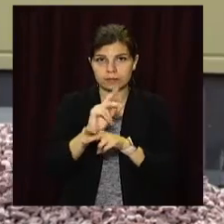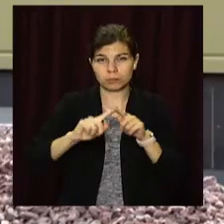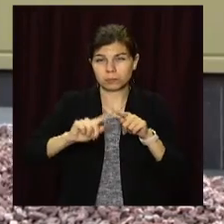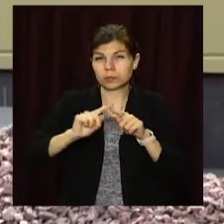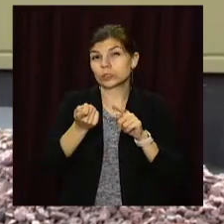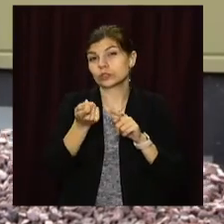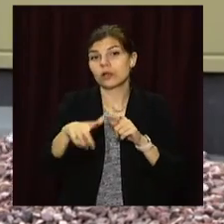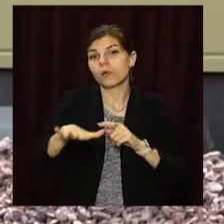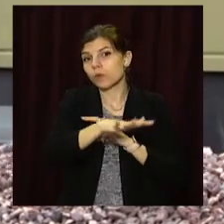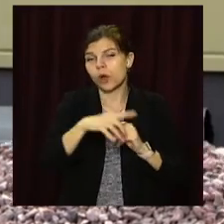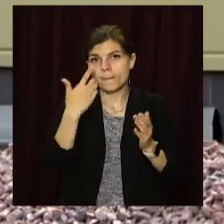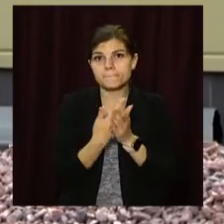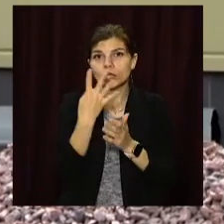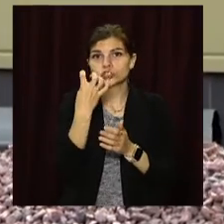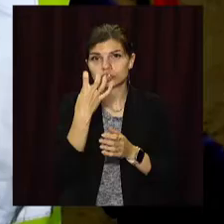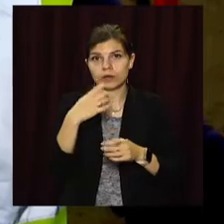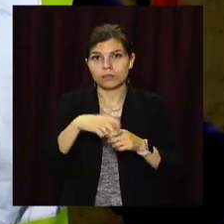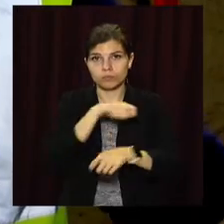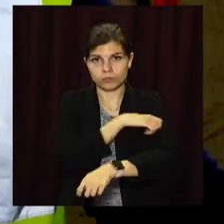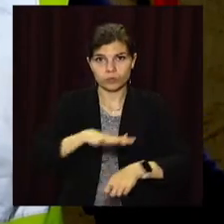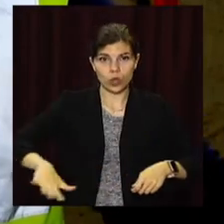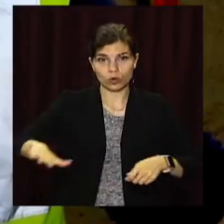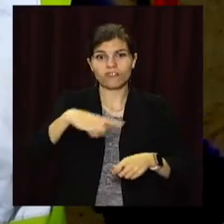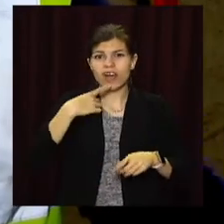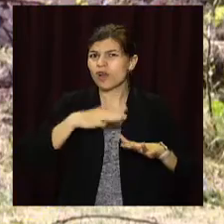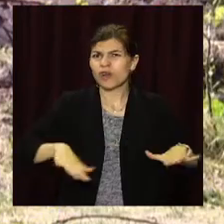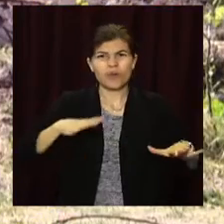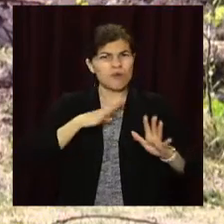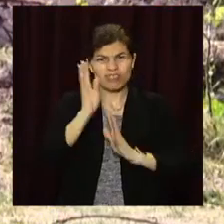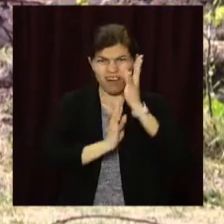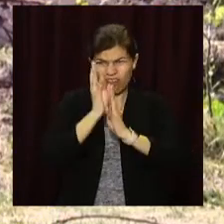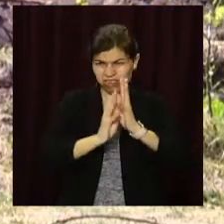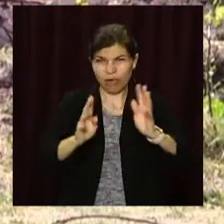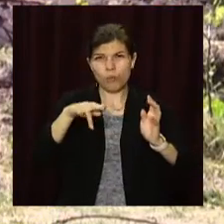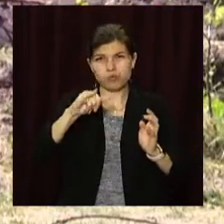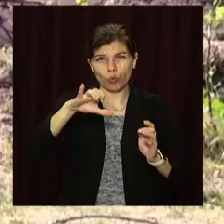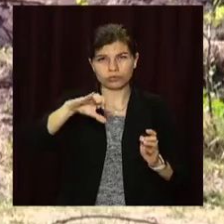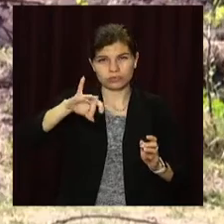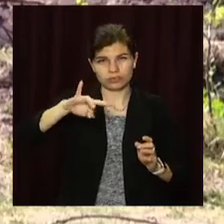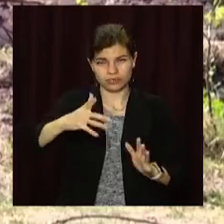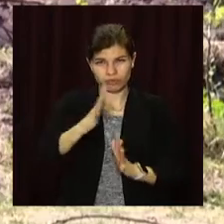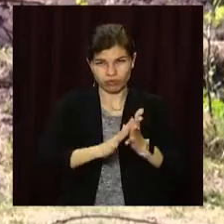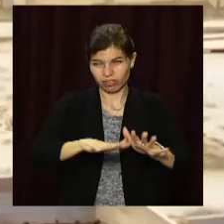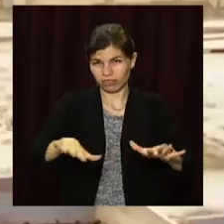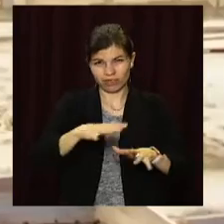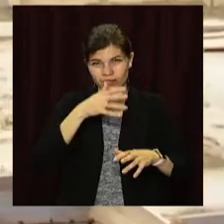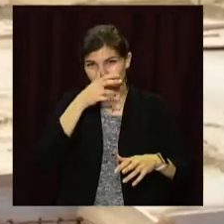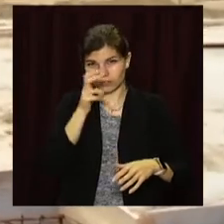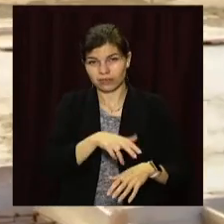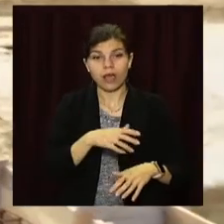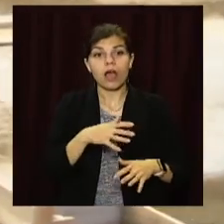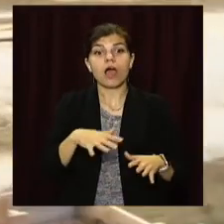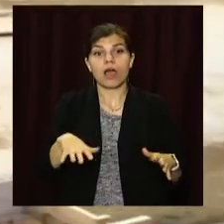будівля площою понад 400 квадратів. Тут був пустир, зарушений травою. Все це вибралося, вирився великі